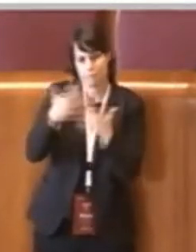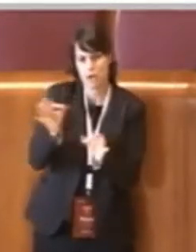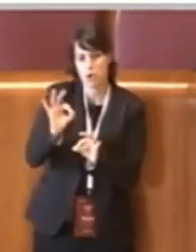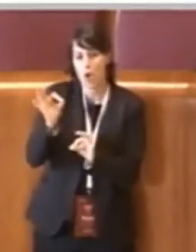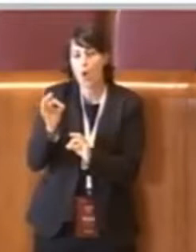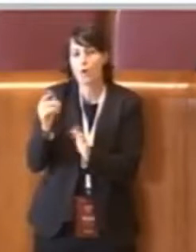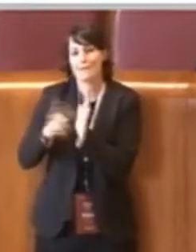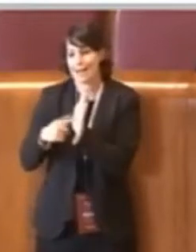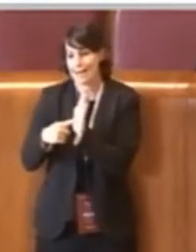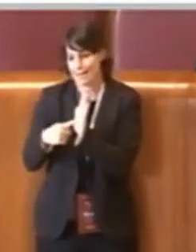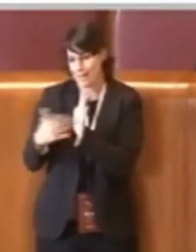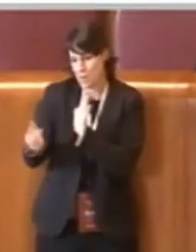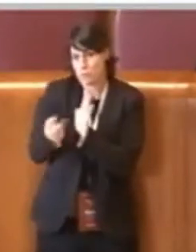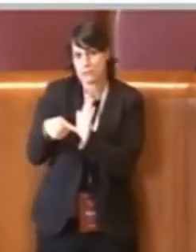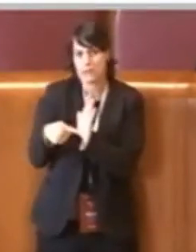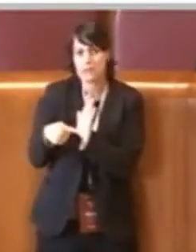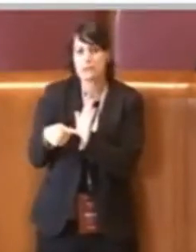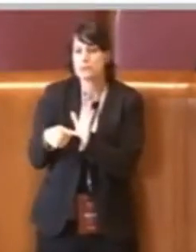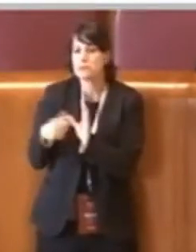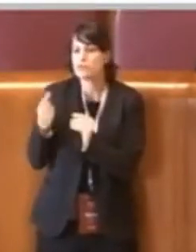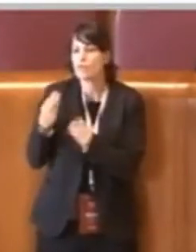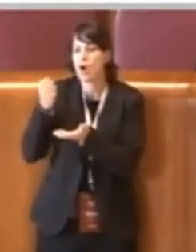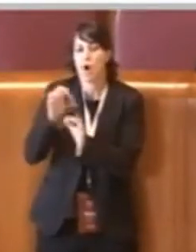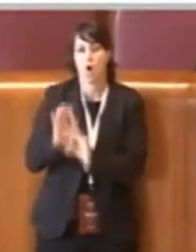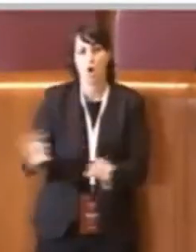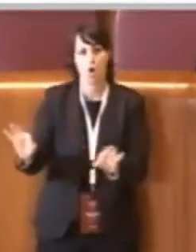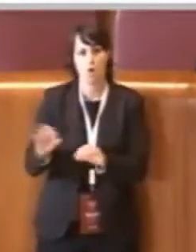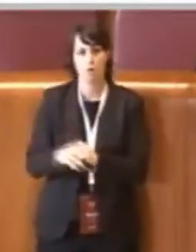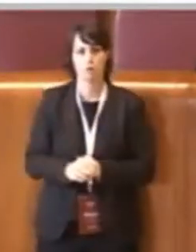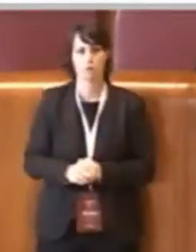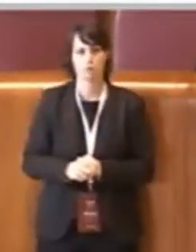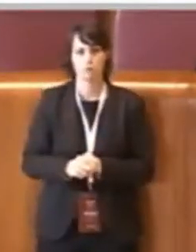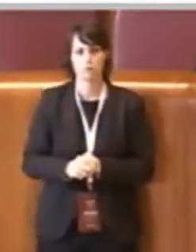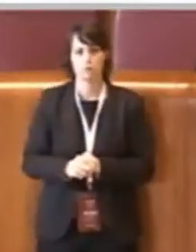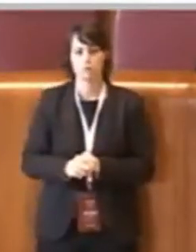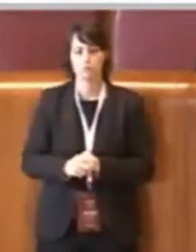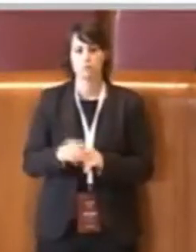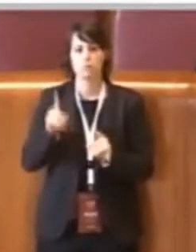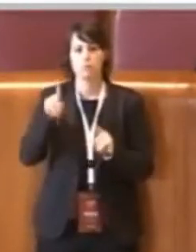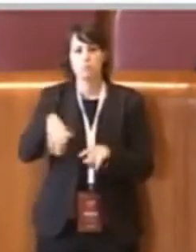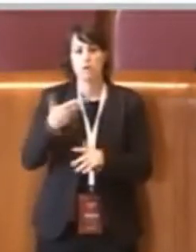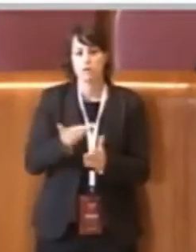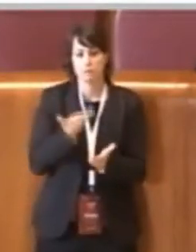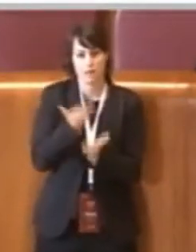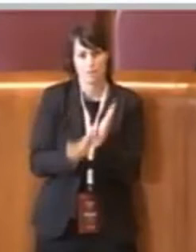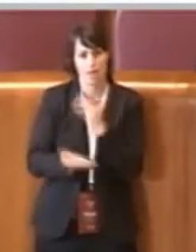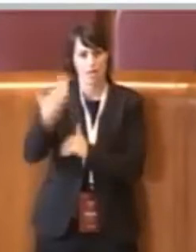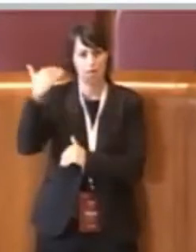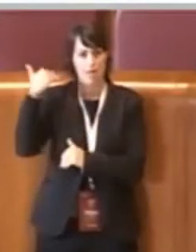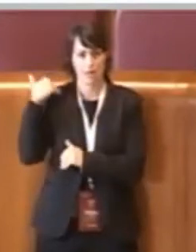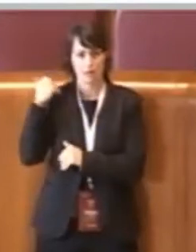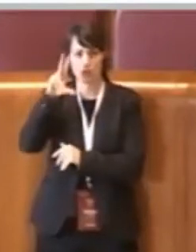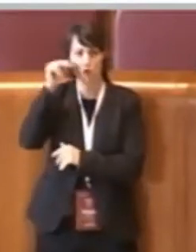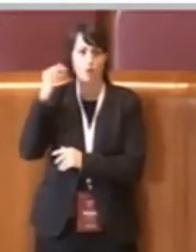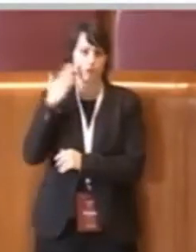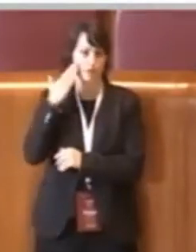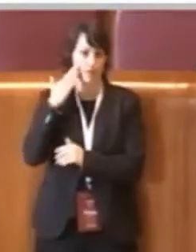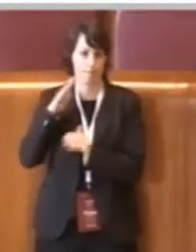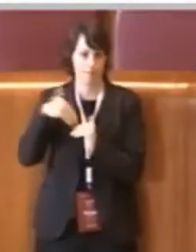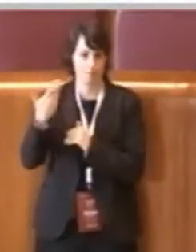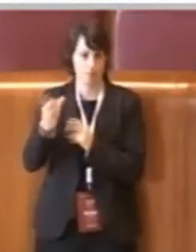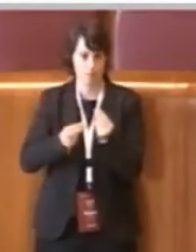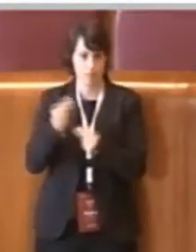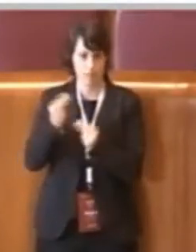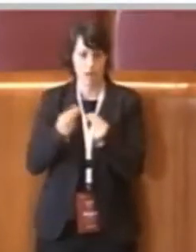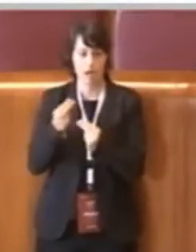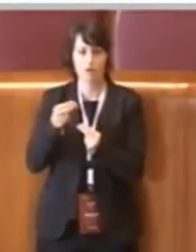varia natura. Siamo in presenza di questo che nell'altra delibera di riconoscimento di debiti relativi a